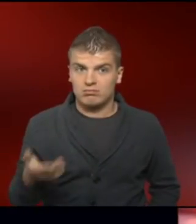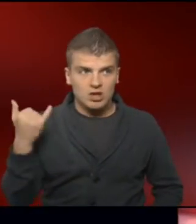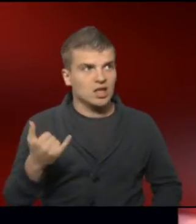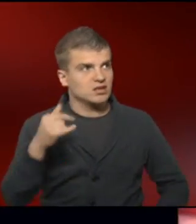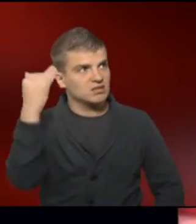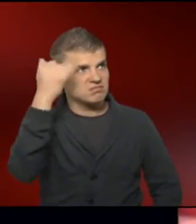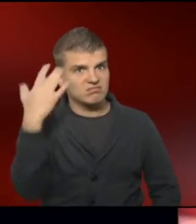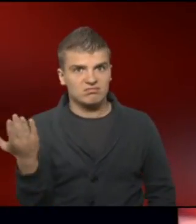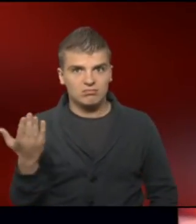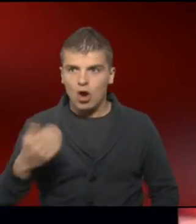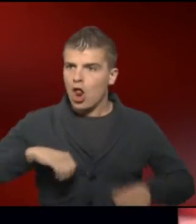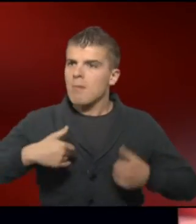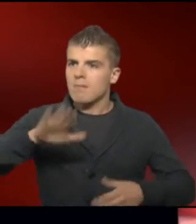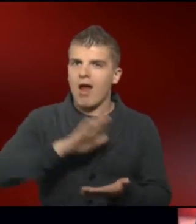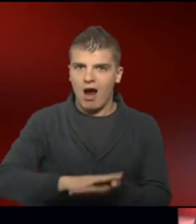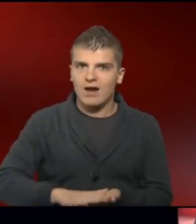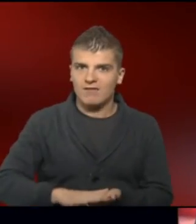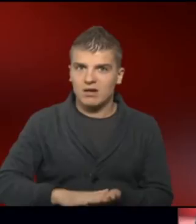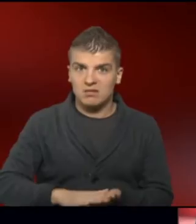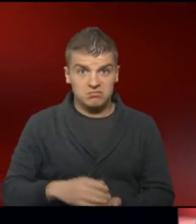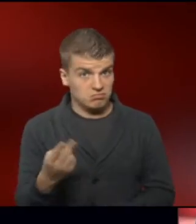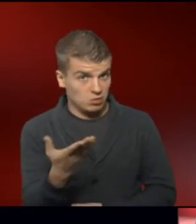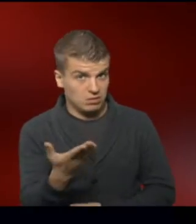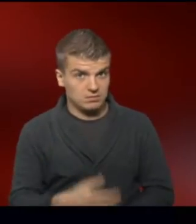das Leben wird einfacher, oder?